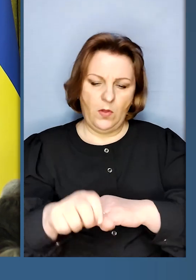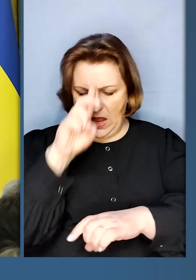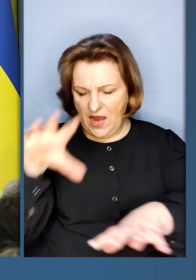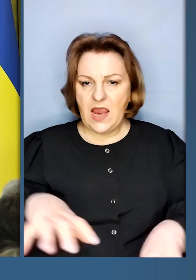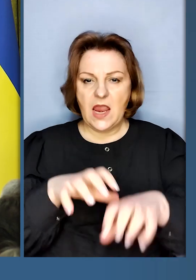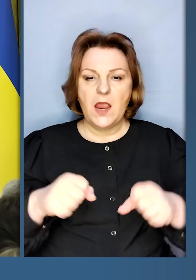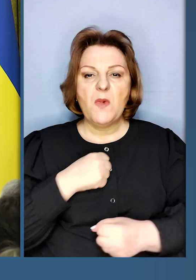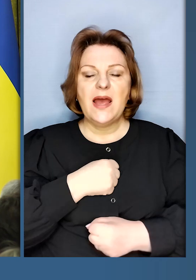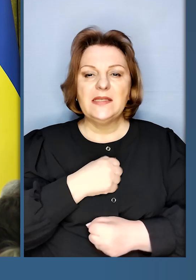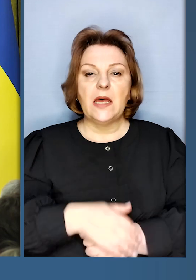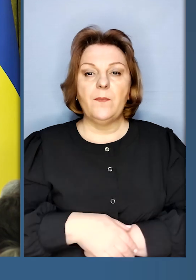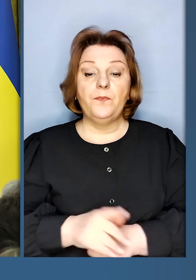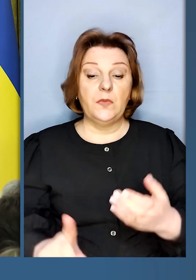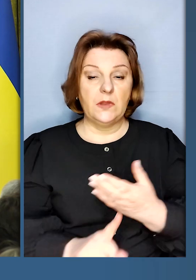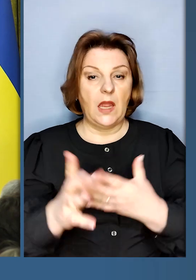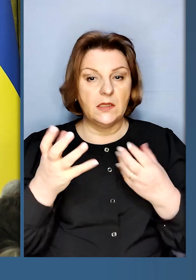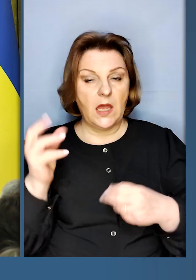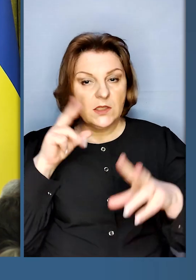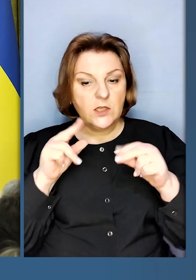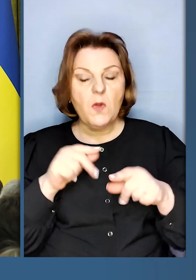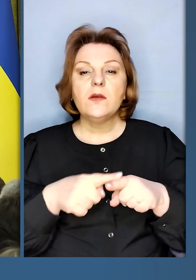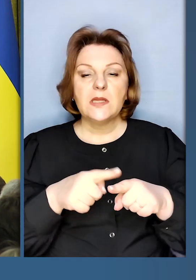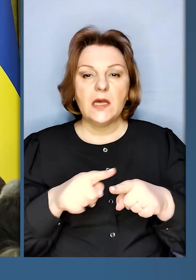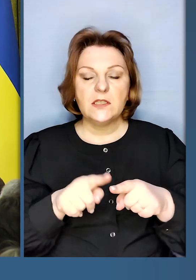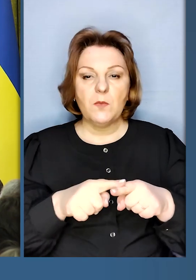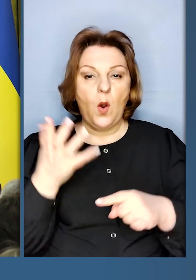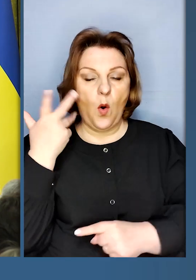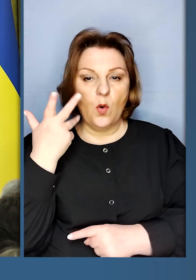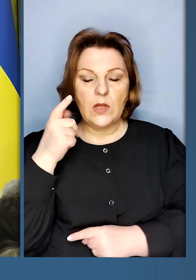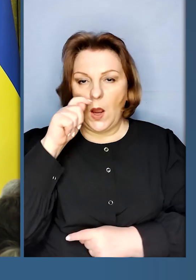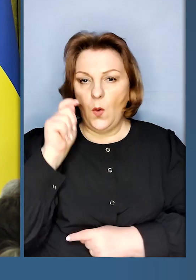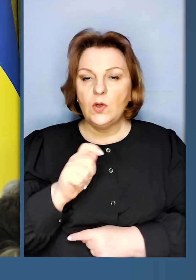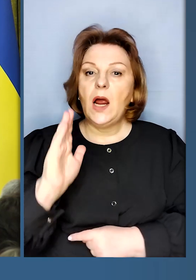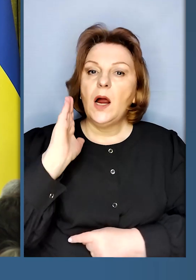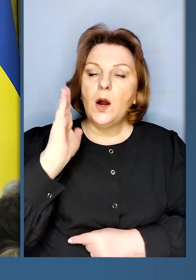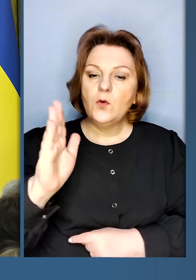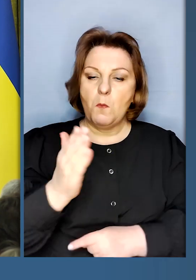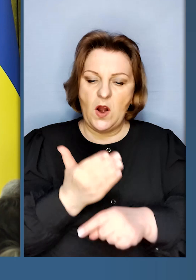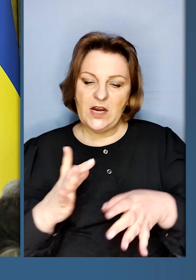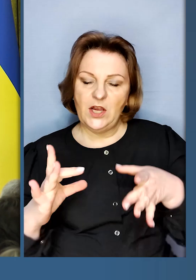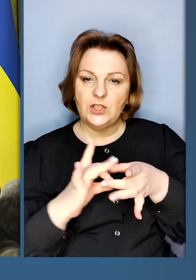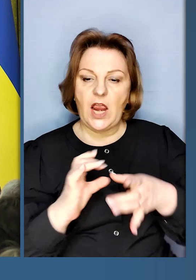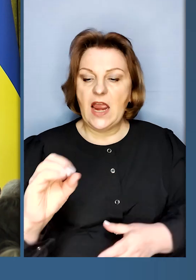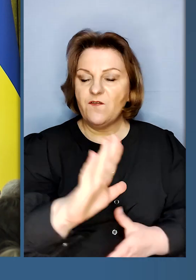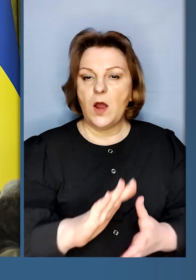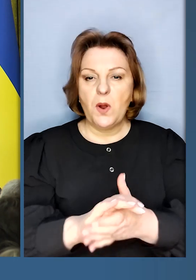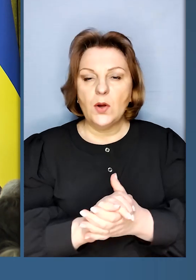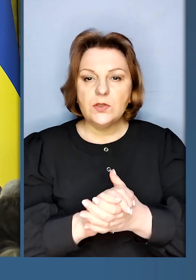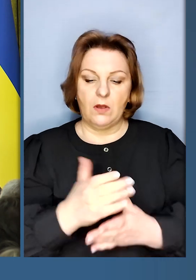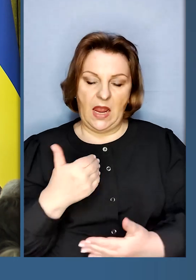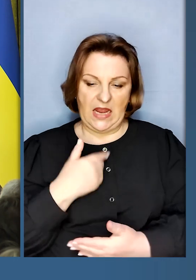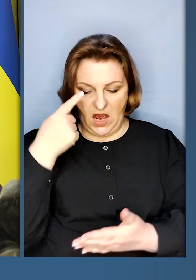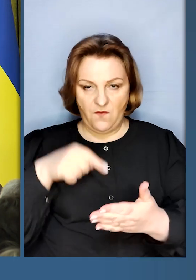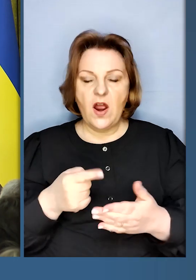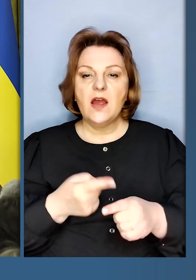імперію зла. І настане ще такий день. Я сподіваюся, що незабаром, коли Україна буде частиною Європейського